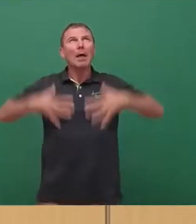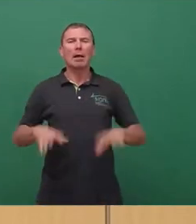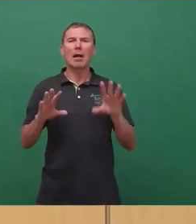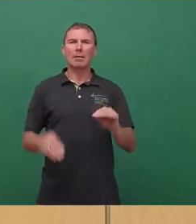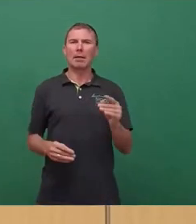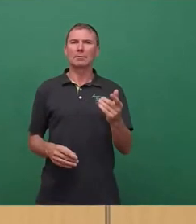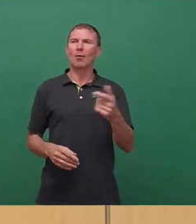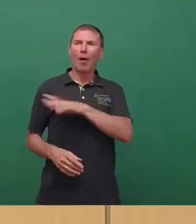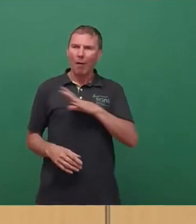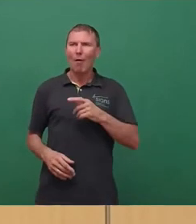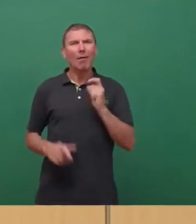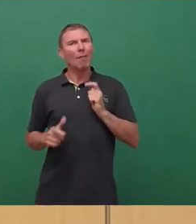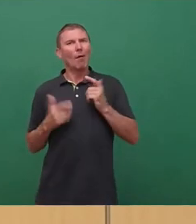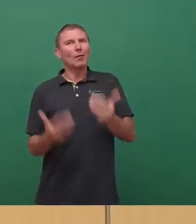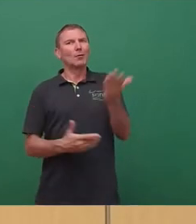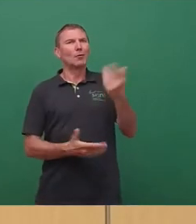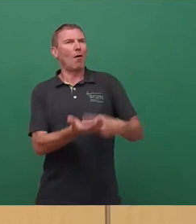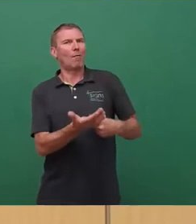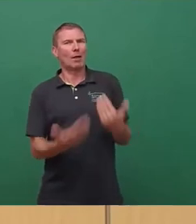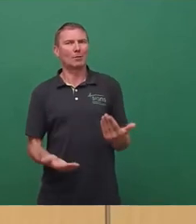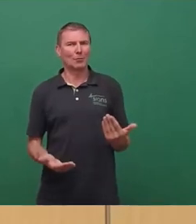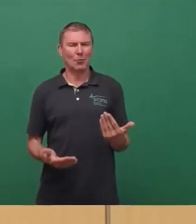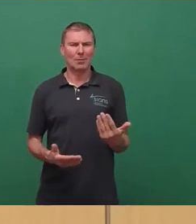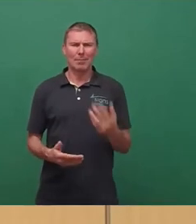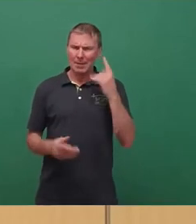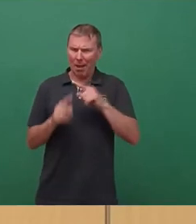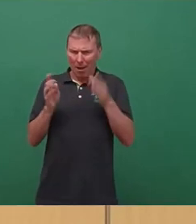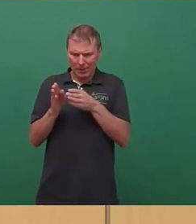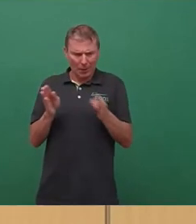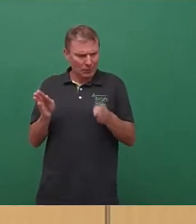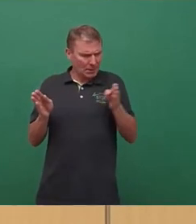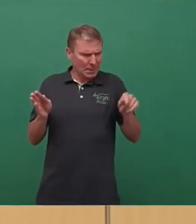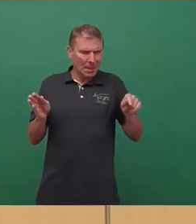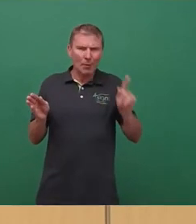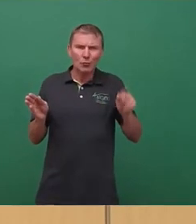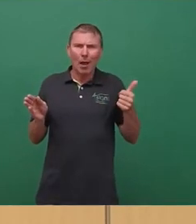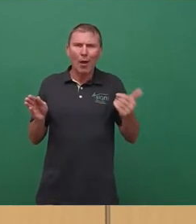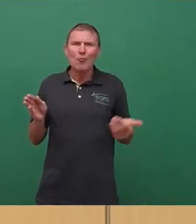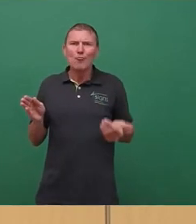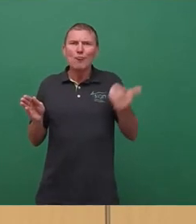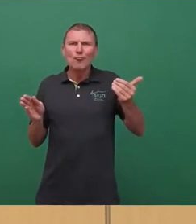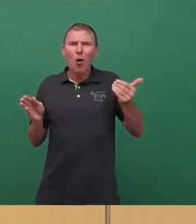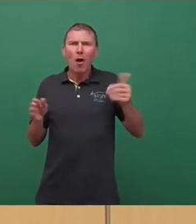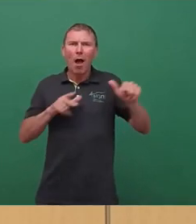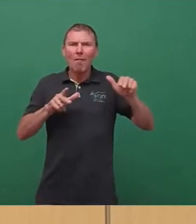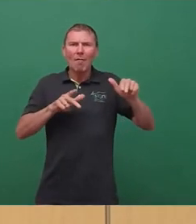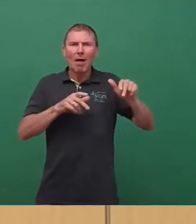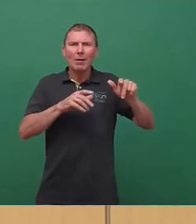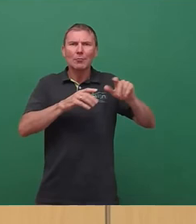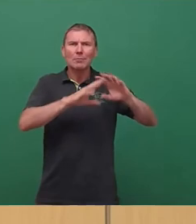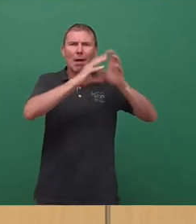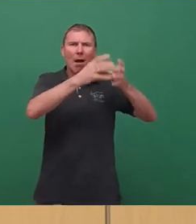Jahren. Gleich neben dem Rathaus sollte ein neuer Verwaltungspalast entstehen.